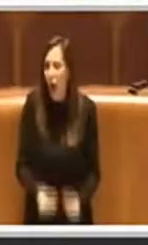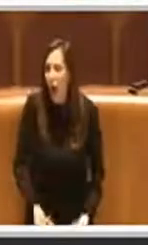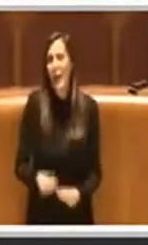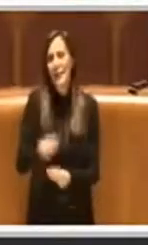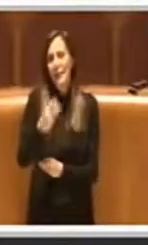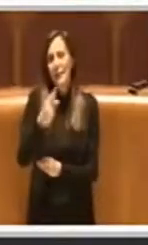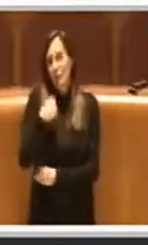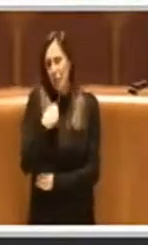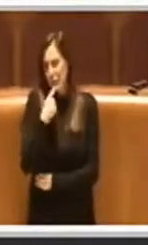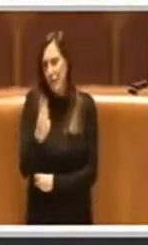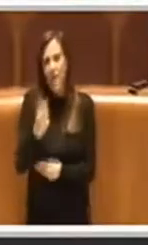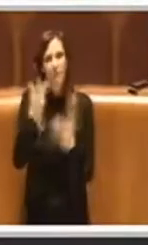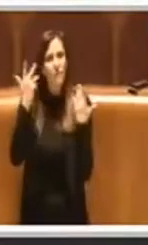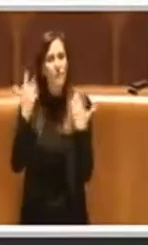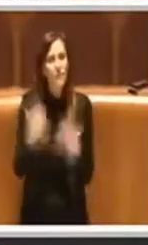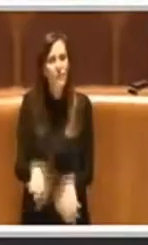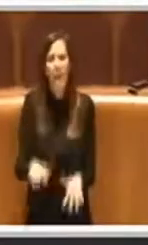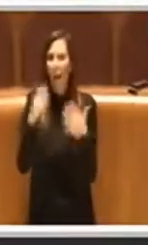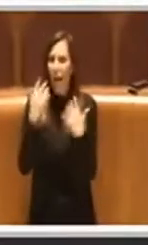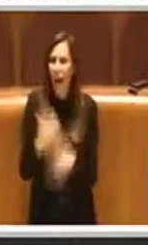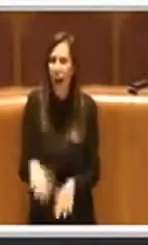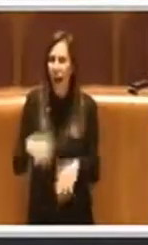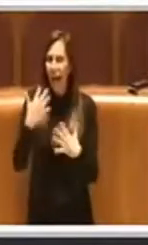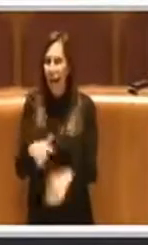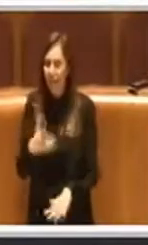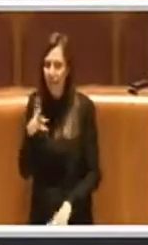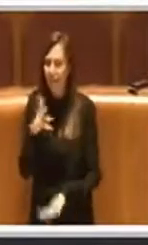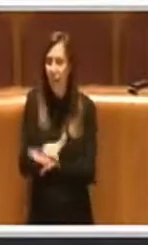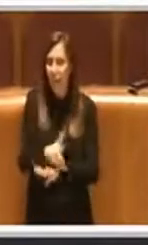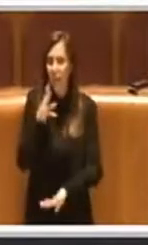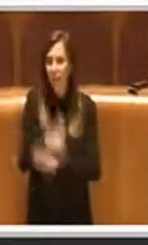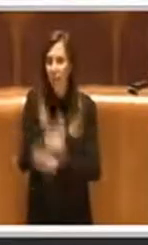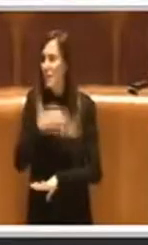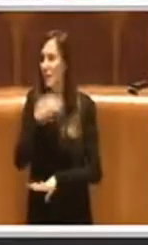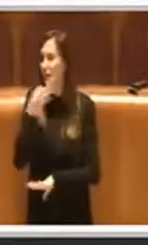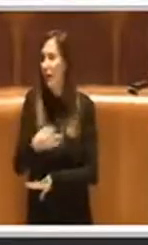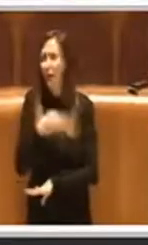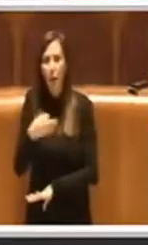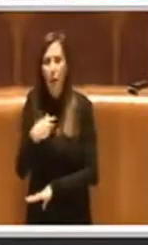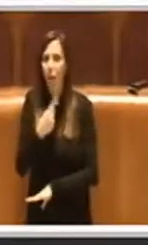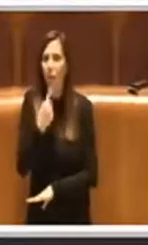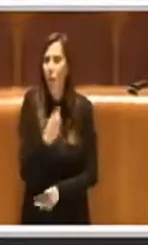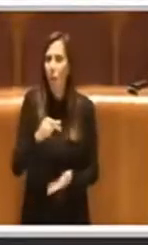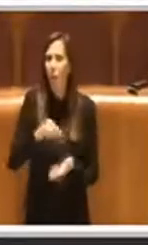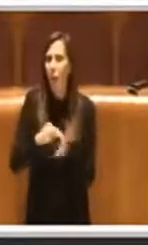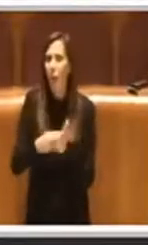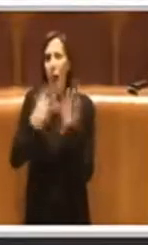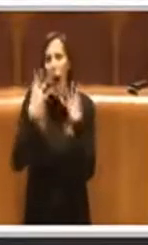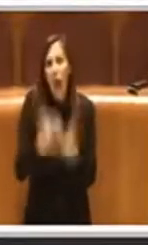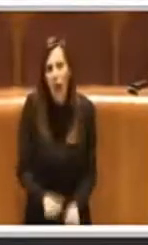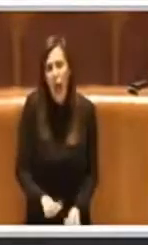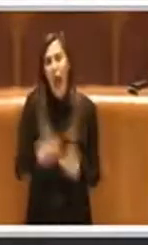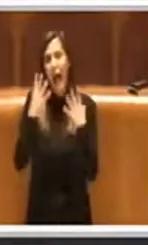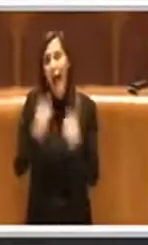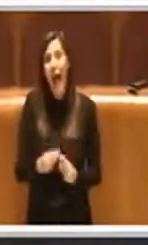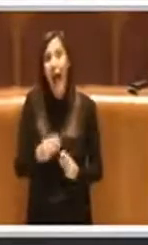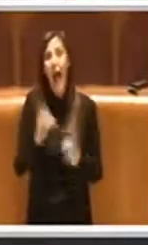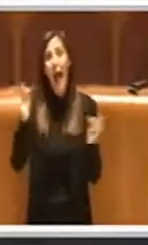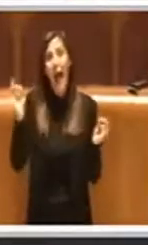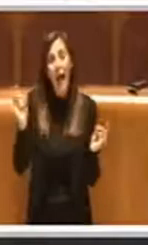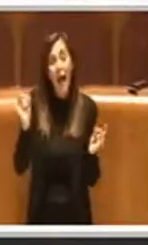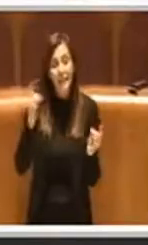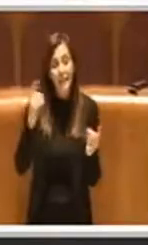detto anch'io nei miei interventi, in alcuni casi stanno arrivando alcune